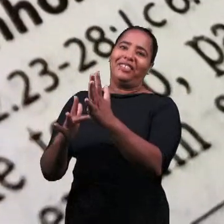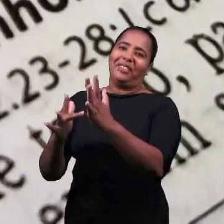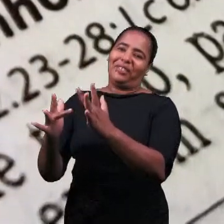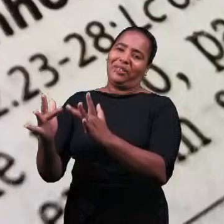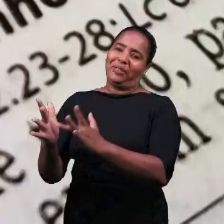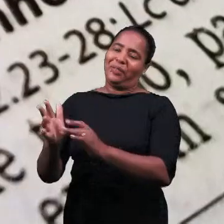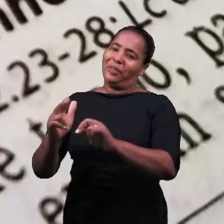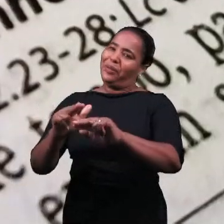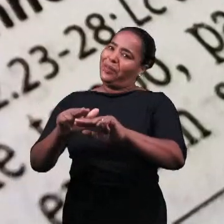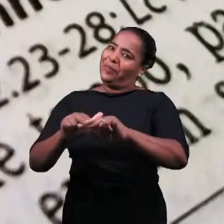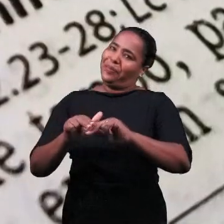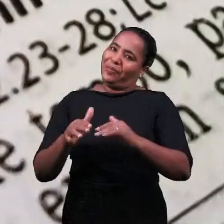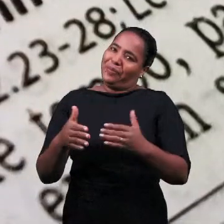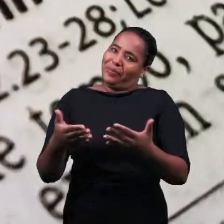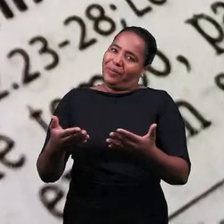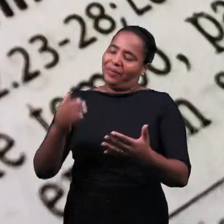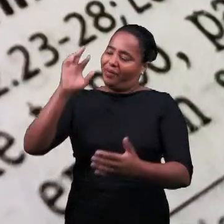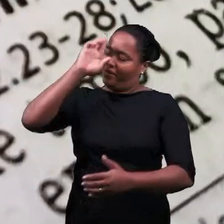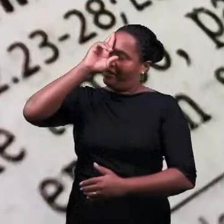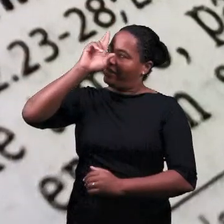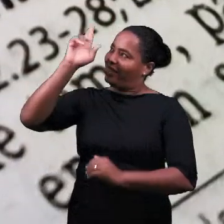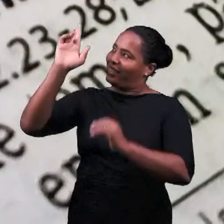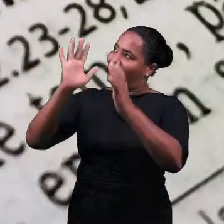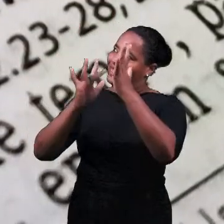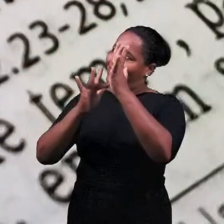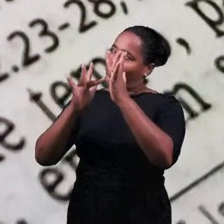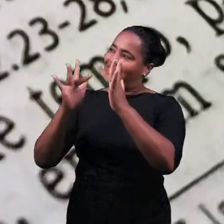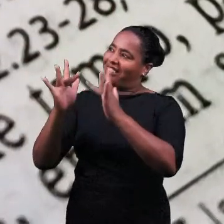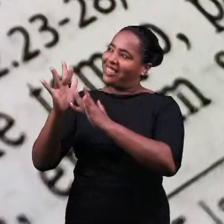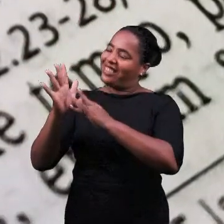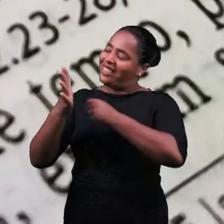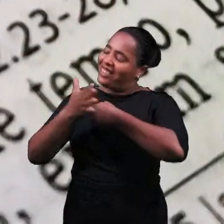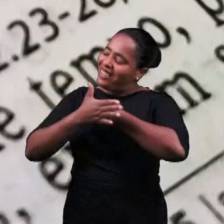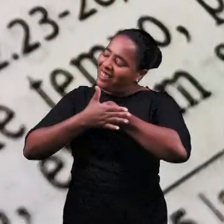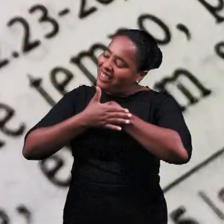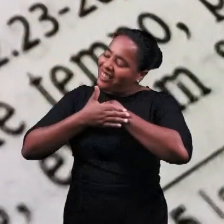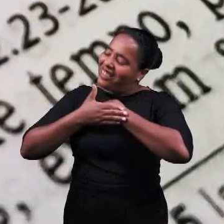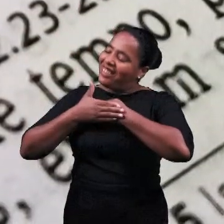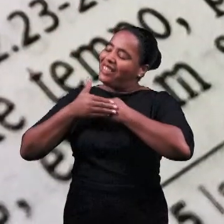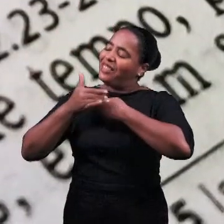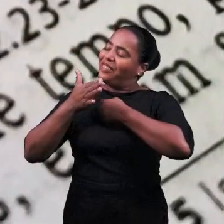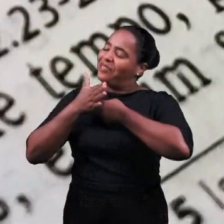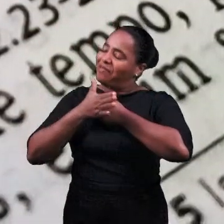нежно нежно нежно заботливо Иисус живет